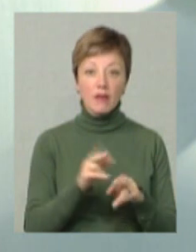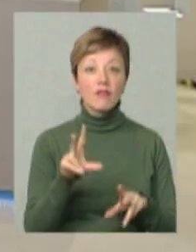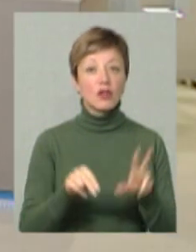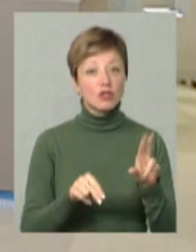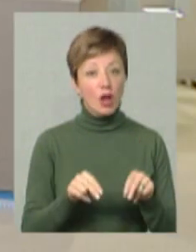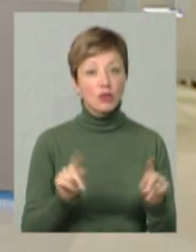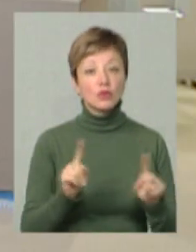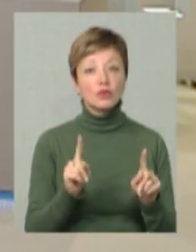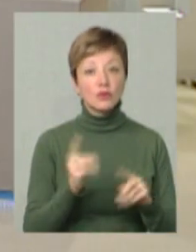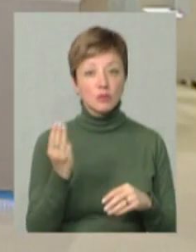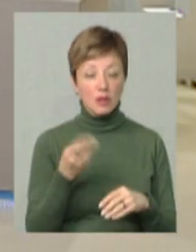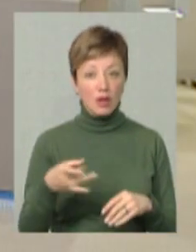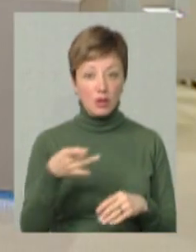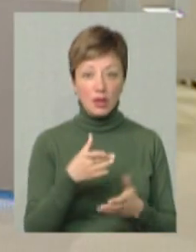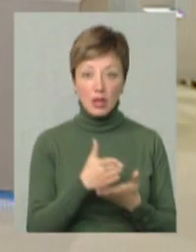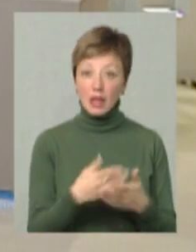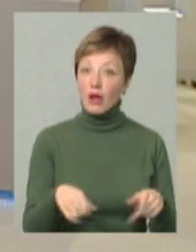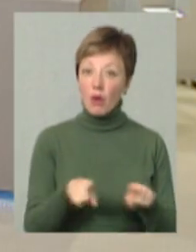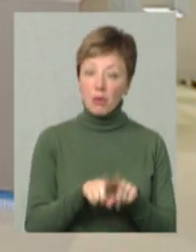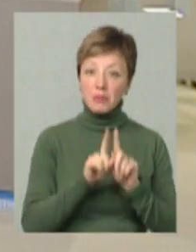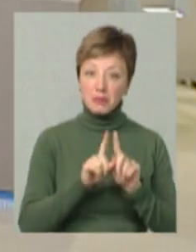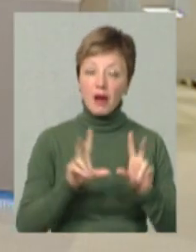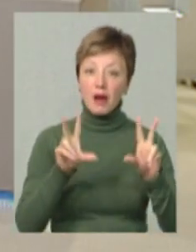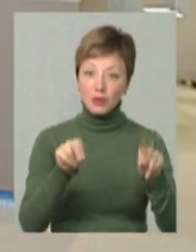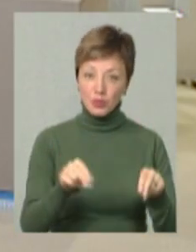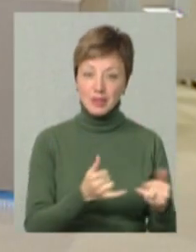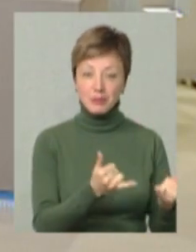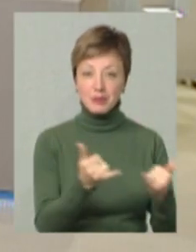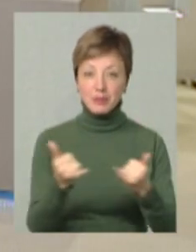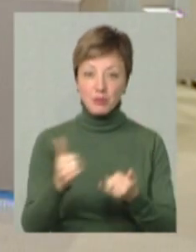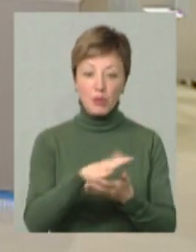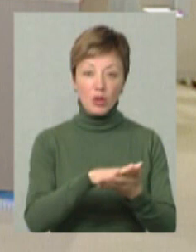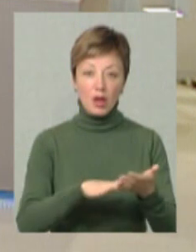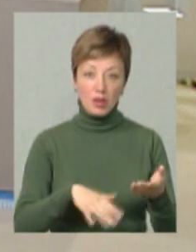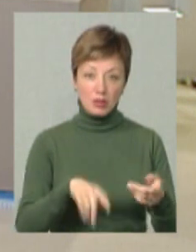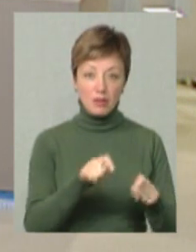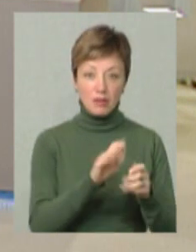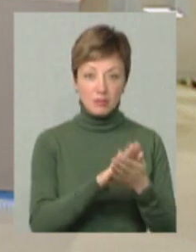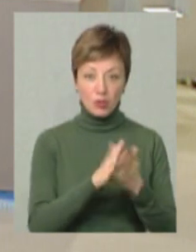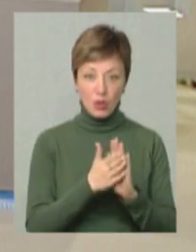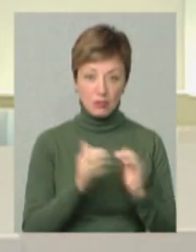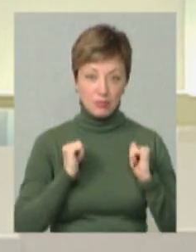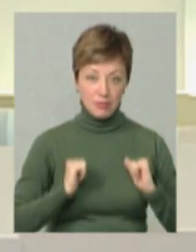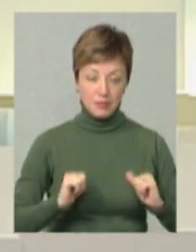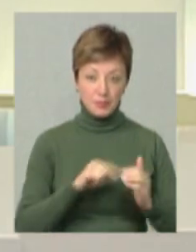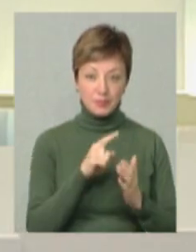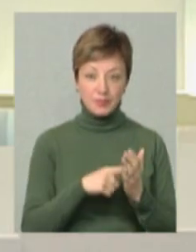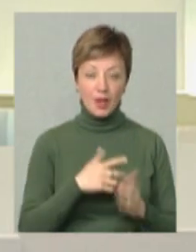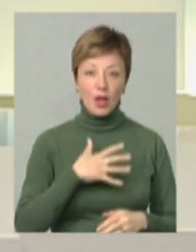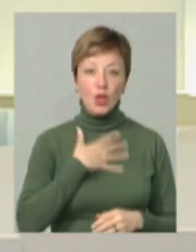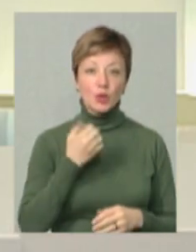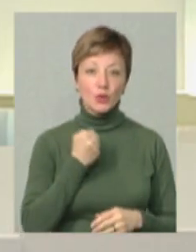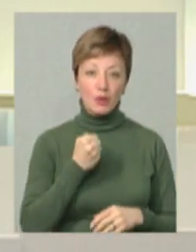вважаєте, що у Шепетівському районі є такого, що гарантує і забезпечує подальшу контрольованість такої ситуації? Дух і